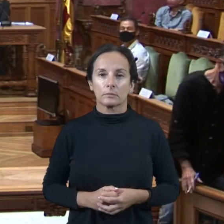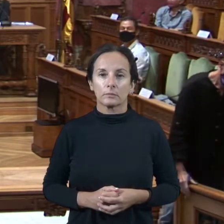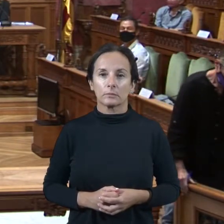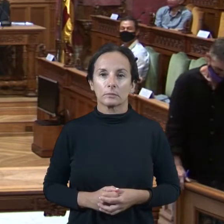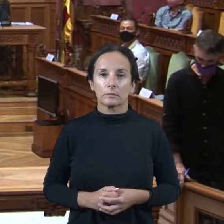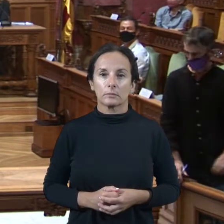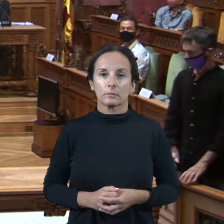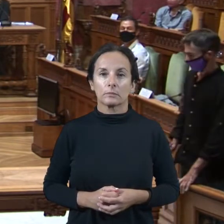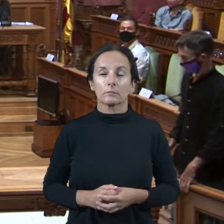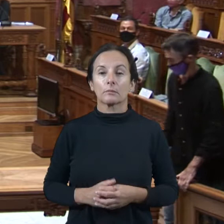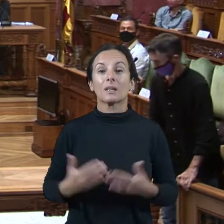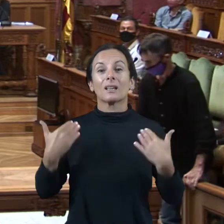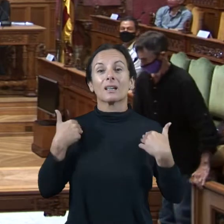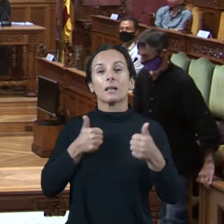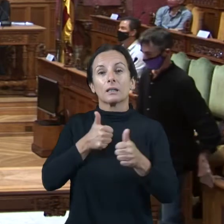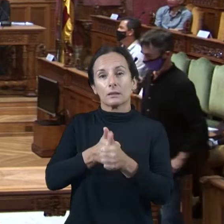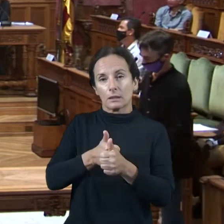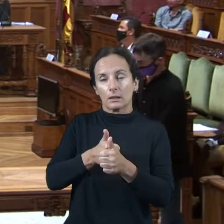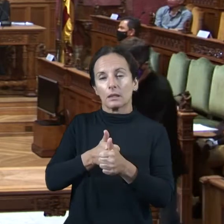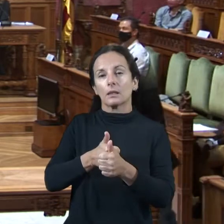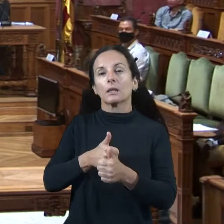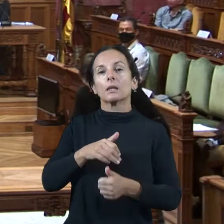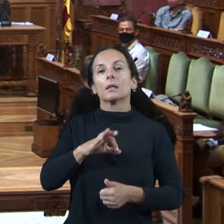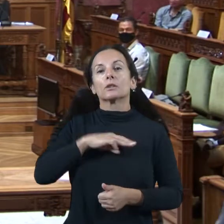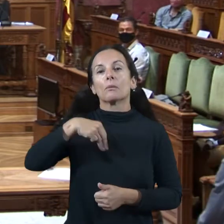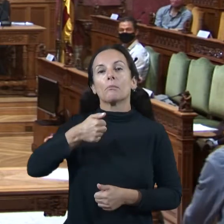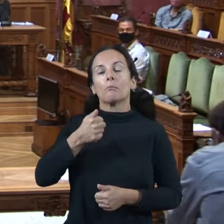I com a secretari, Antoni Marc Mascaró.